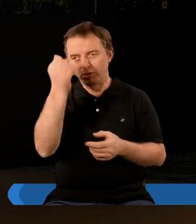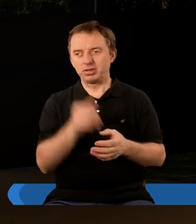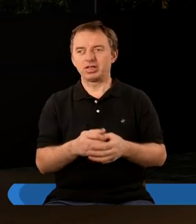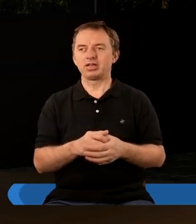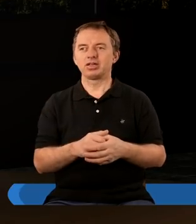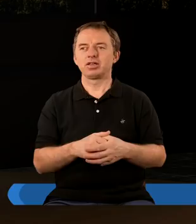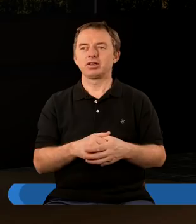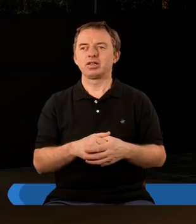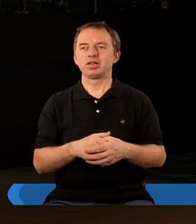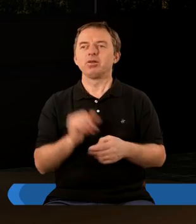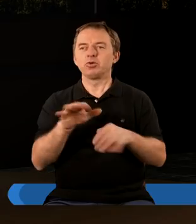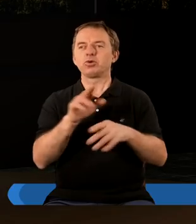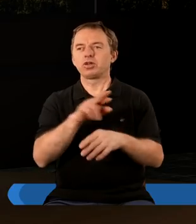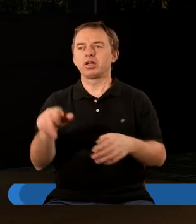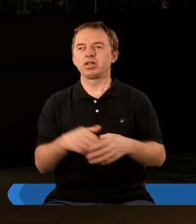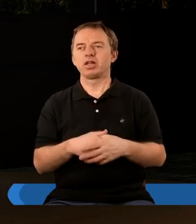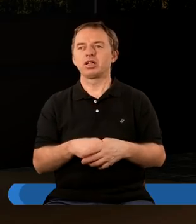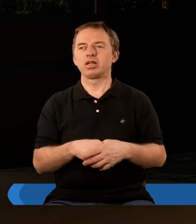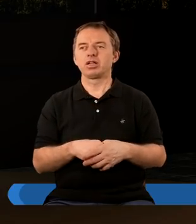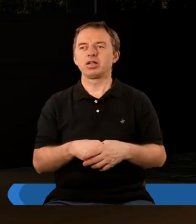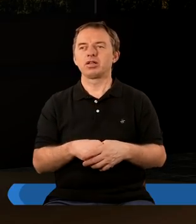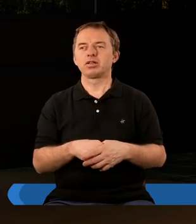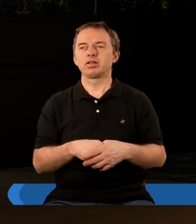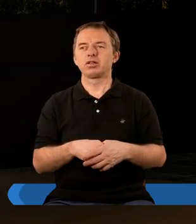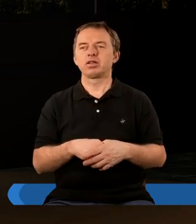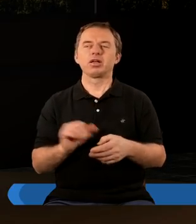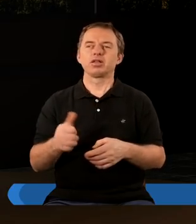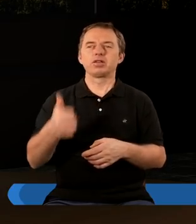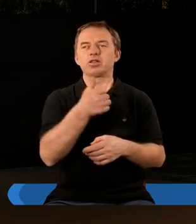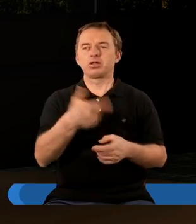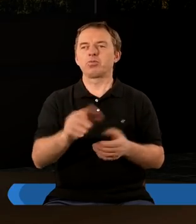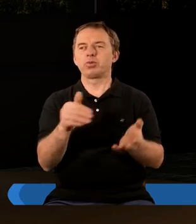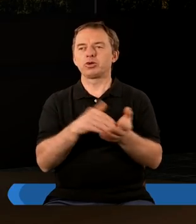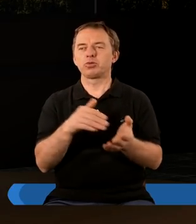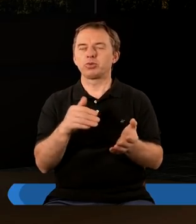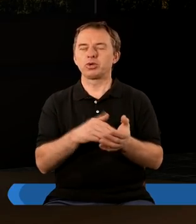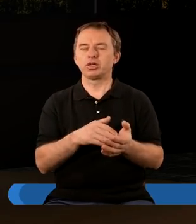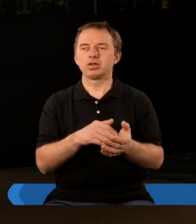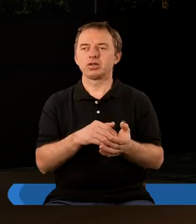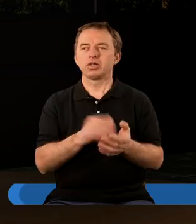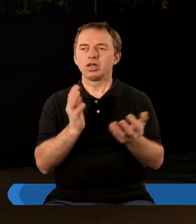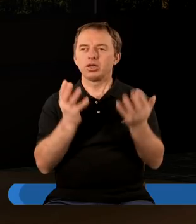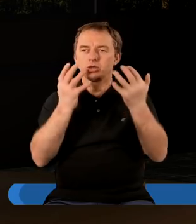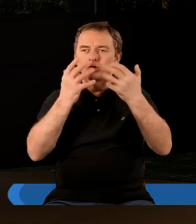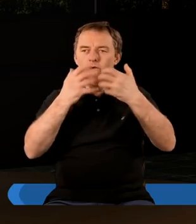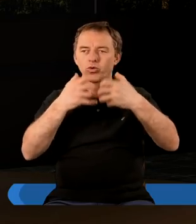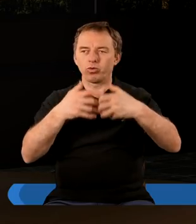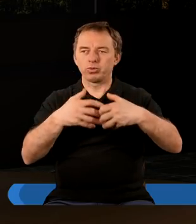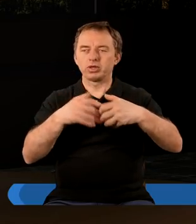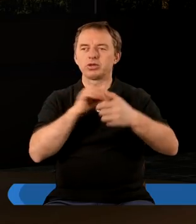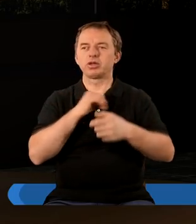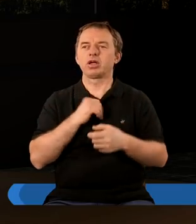zapamiętać tę masę rzeczy. A jedyne, co potrzebujesz, to skupić się